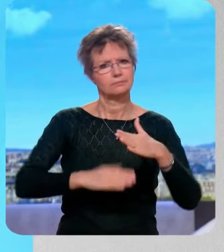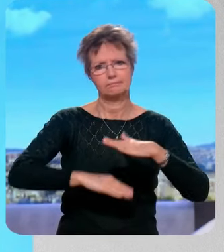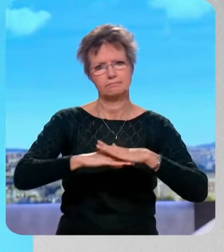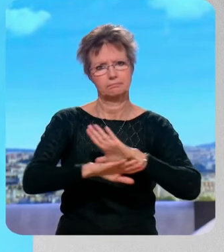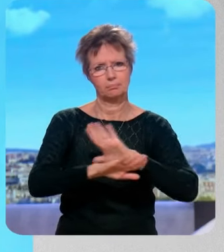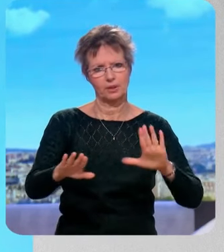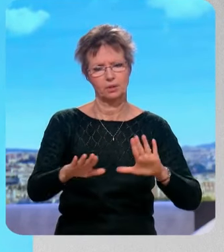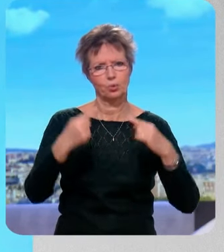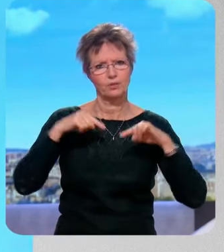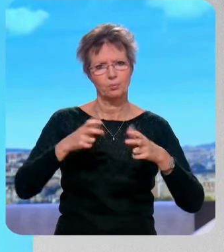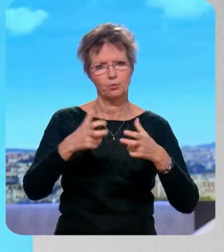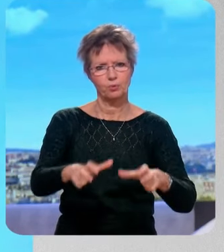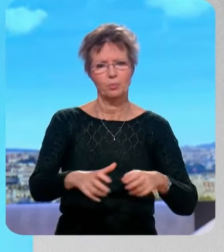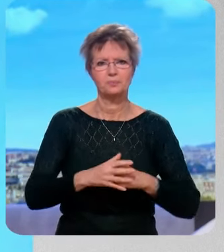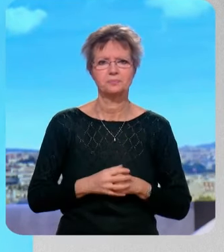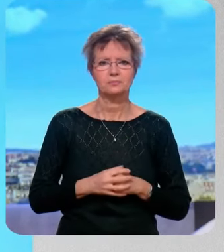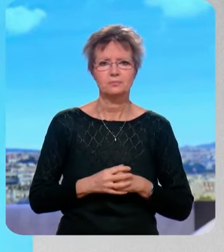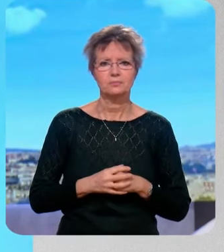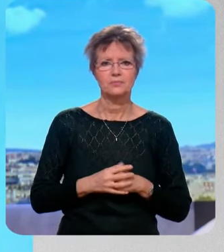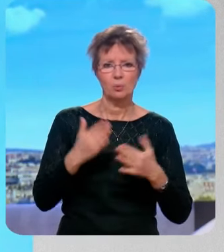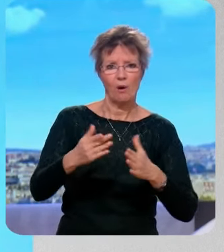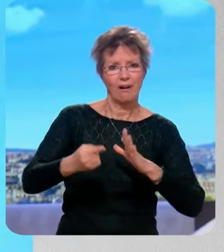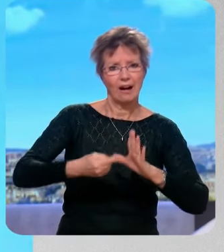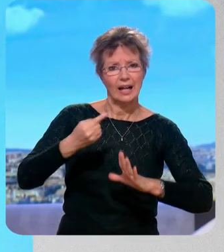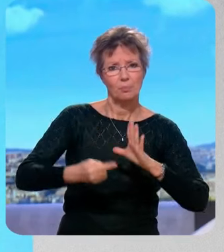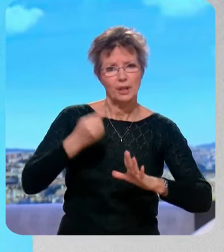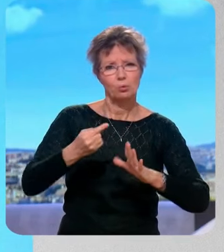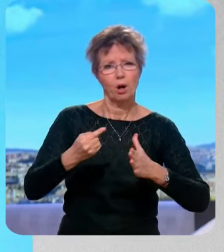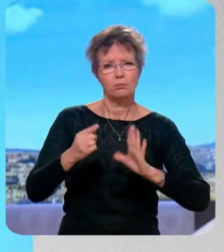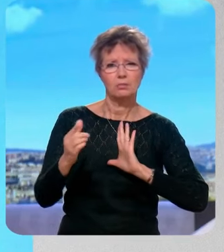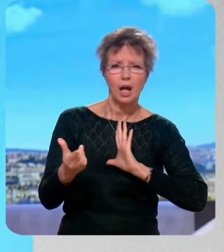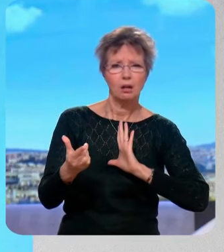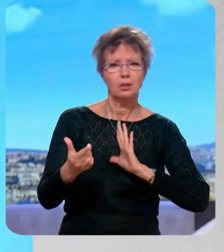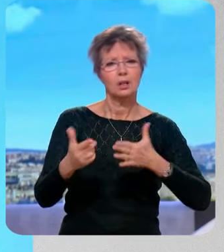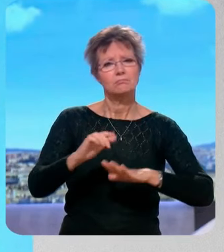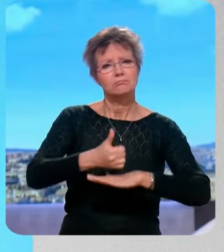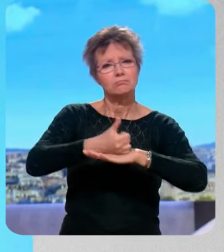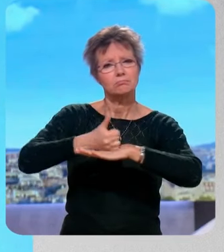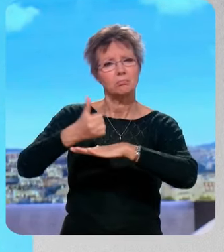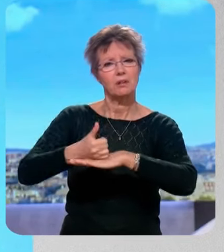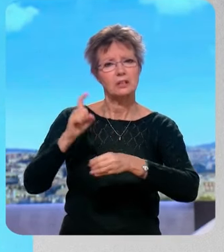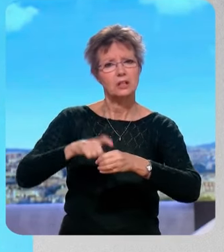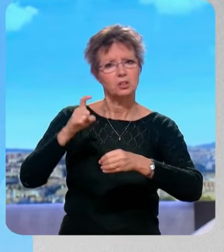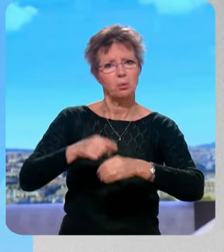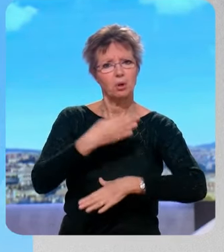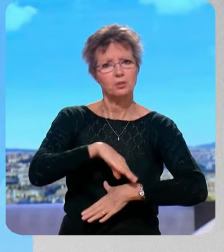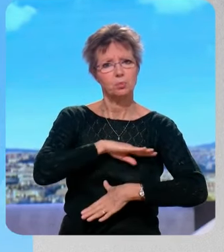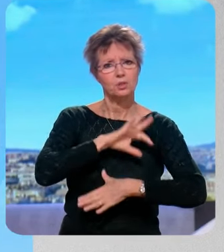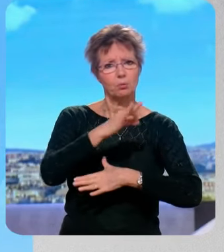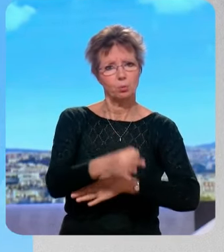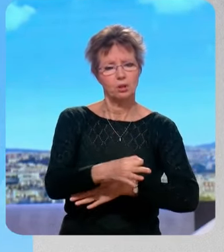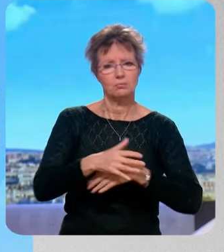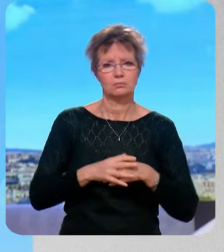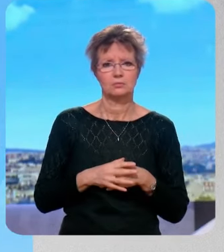affirmée par le gouvernement. C'est une ligne de bon sens. Mais je répète, j'ai entendu beaucoup d'esprits de responsabilité chez les responsables syndicaux pour faire en sorte